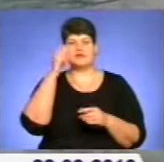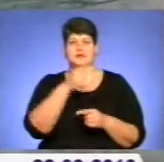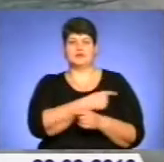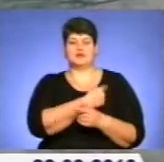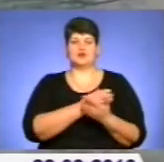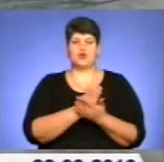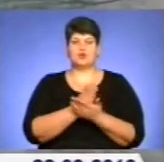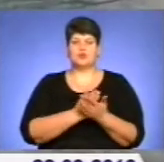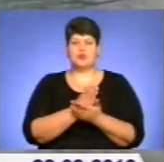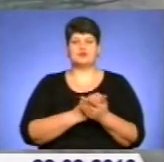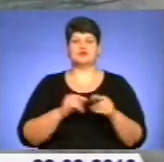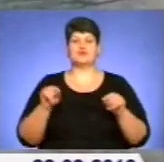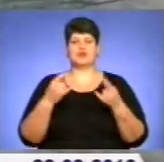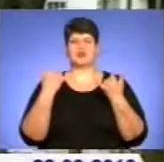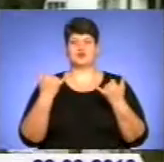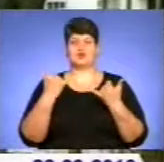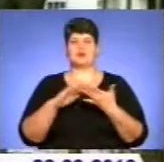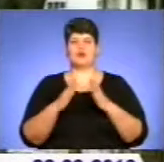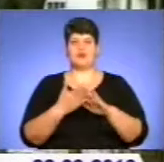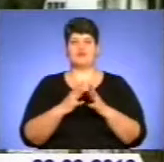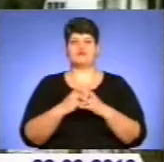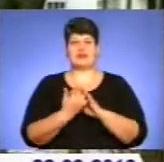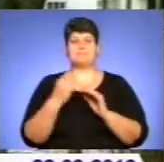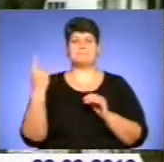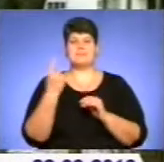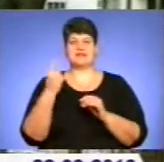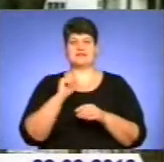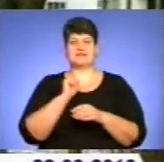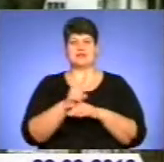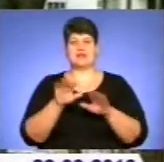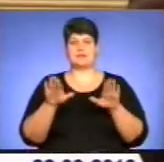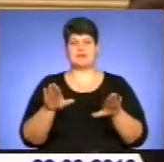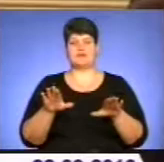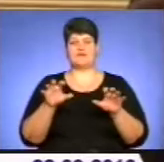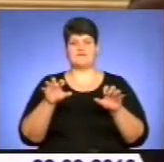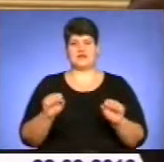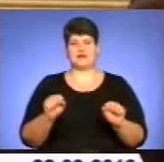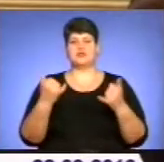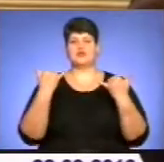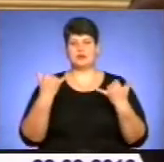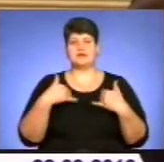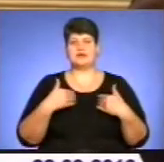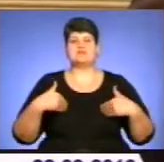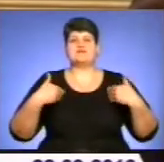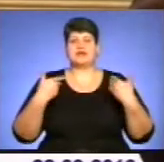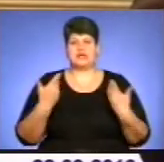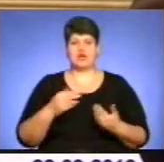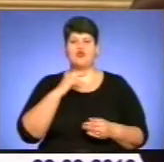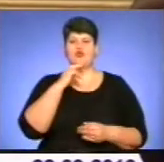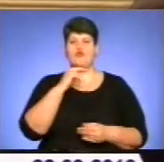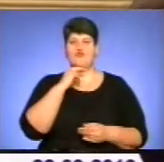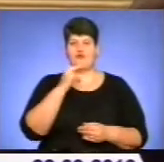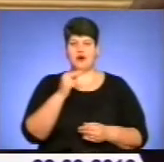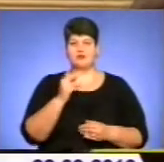підкреслив, що створення сучасних умов життя на селі – найперше завдання для місцевої влади. Сьогодні я звертаю увагу